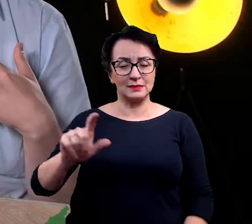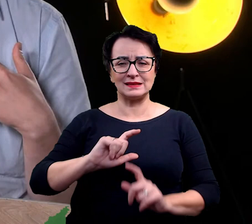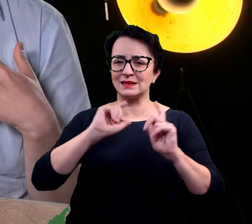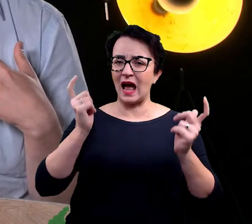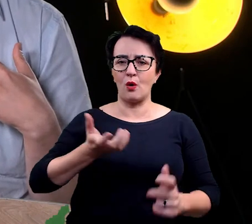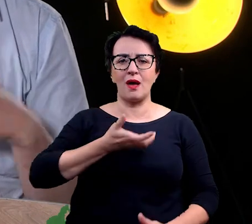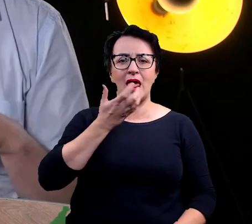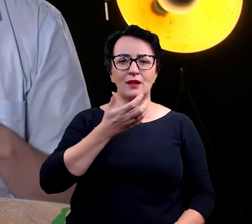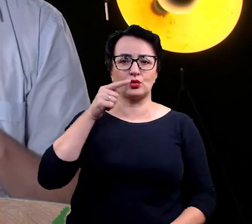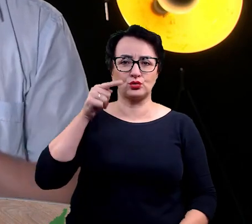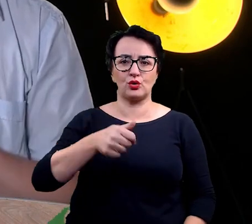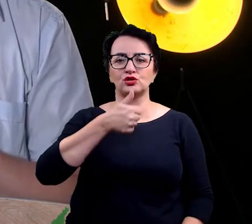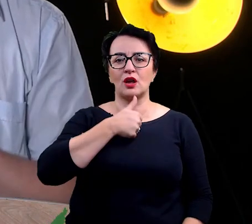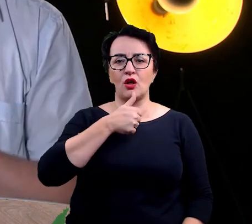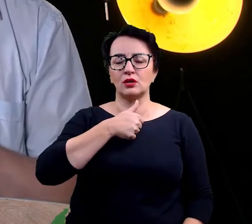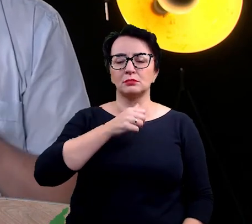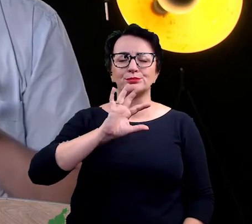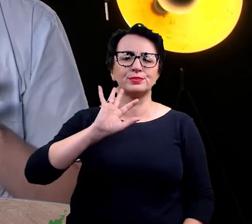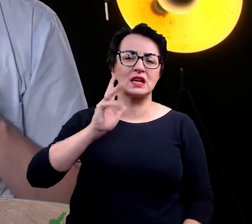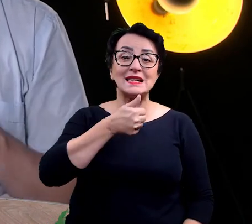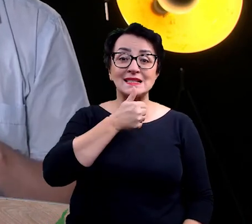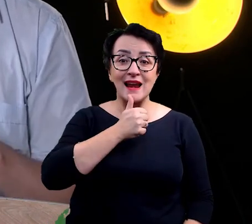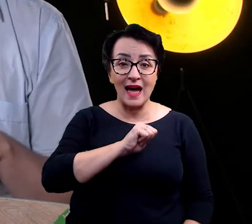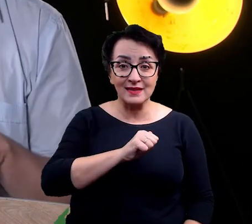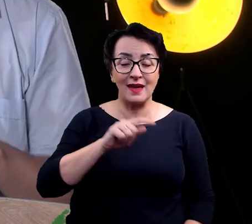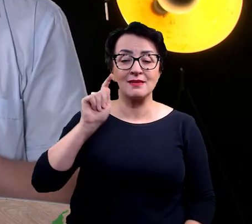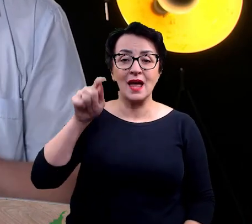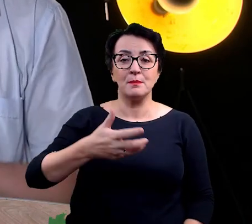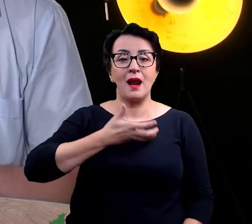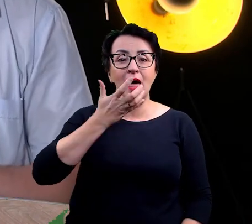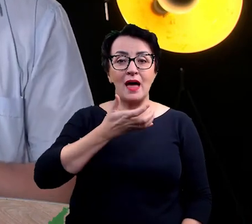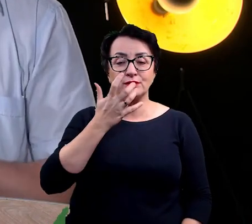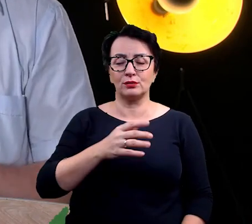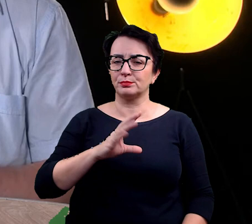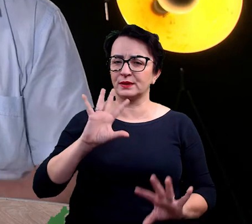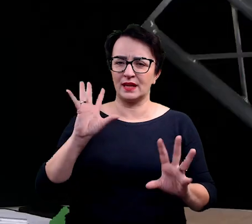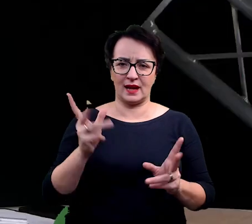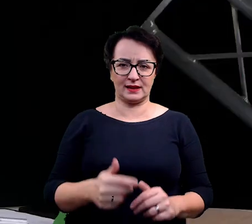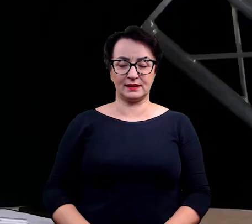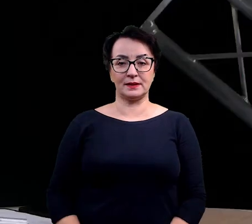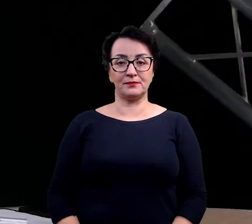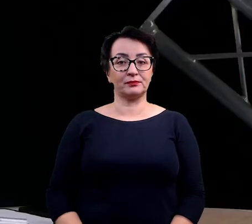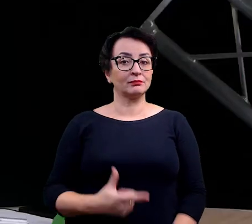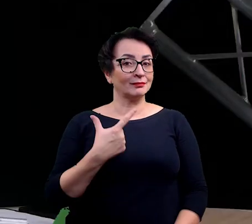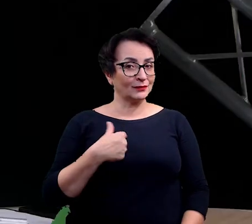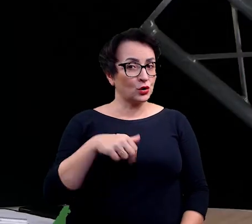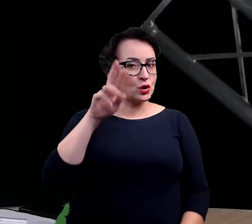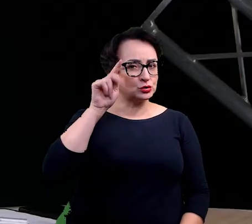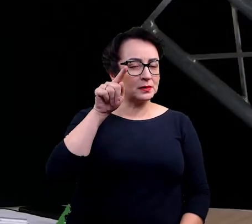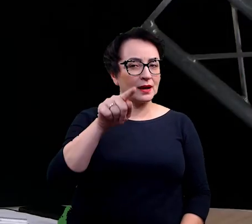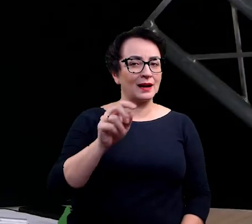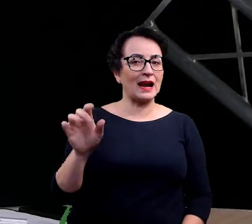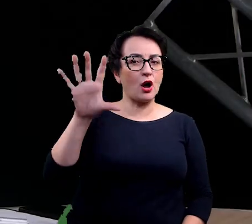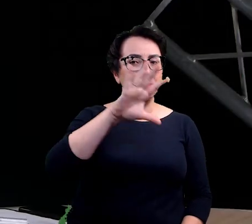całe lato. Bo islandzkie lato de facto jest taką kontynentalną wiosną. Czyli rozumiem, że krajobraz Islandii jest